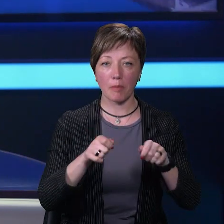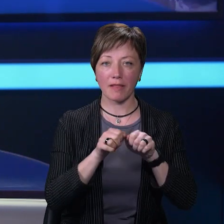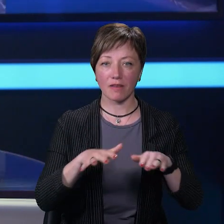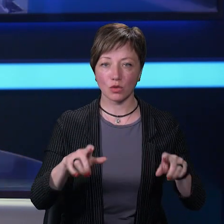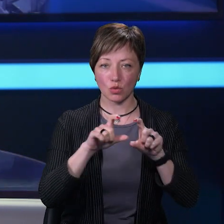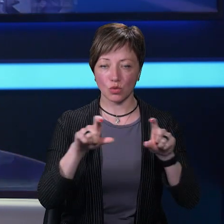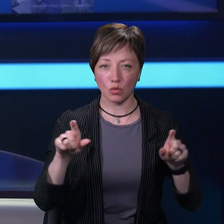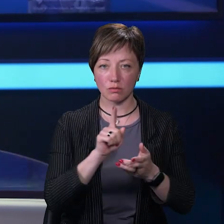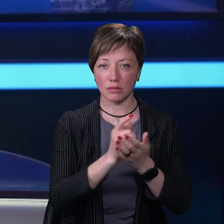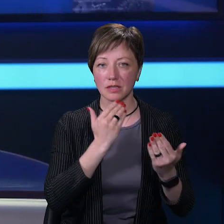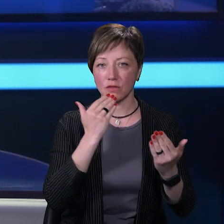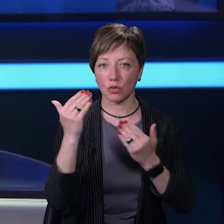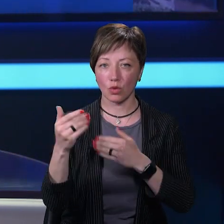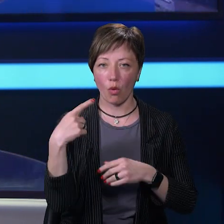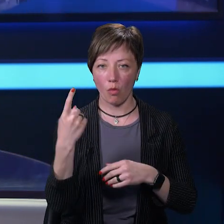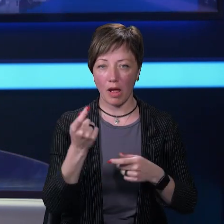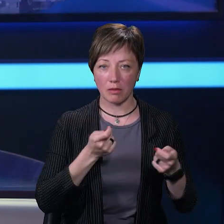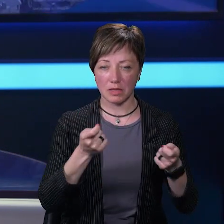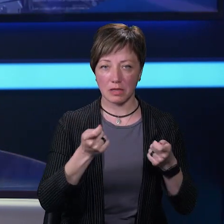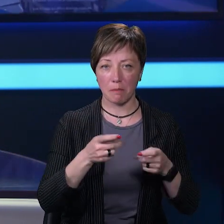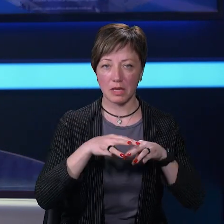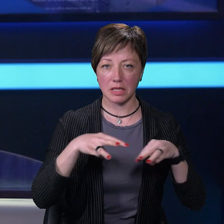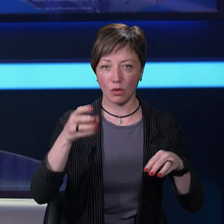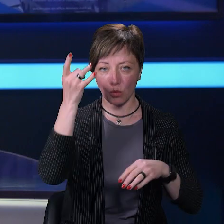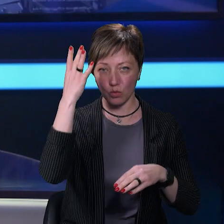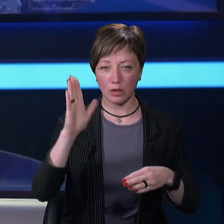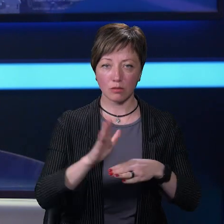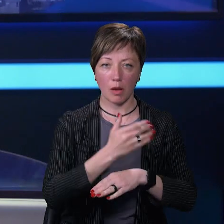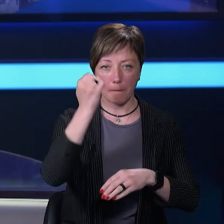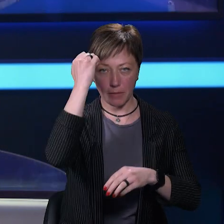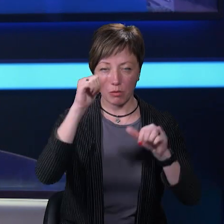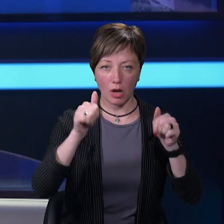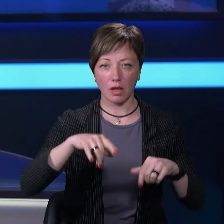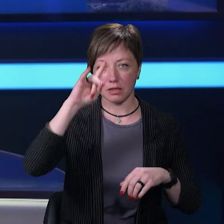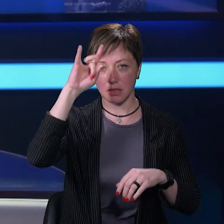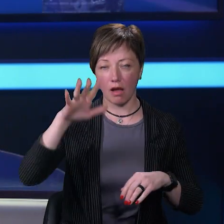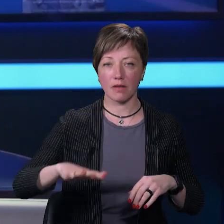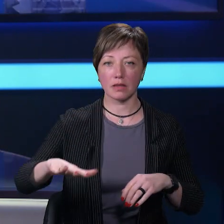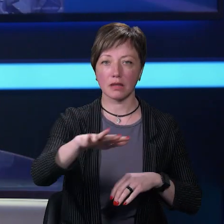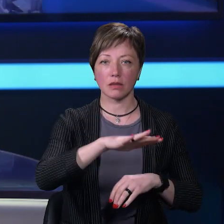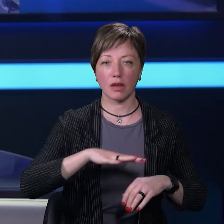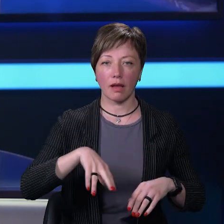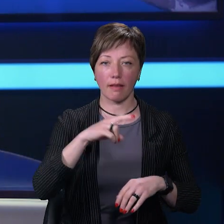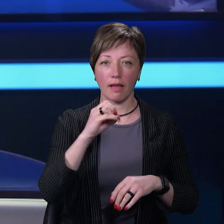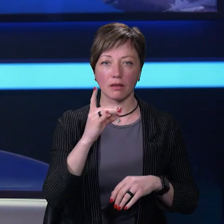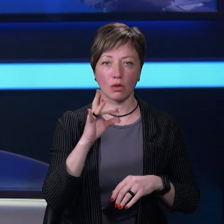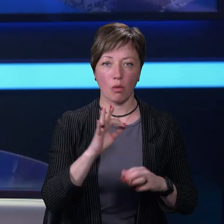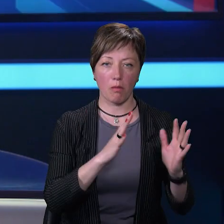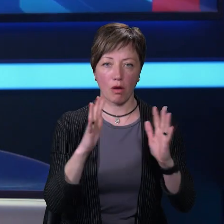звернутися до ОВА і Міністерства культури щодо демонтажу меморіалу слави на території дендропарку.